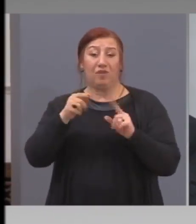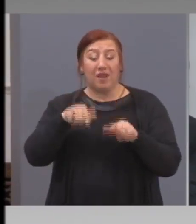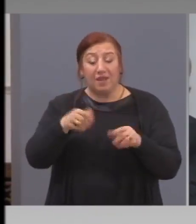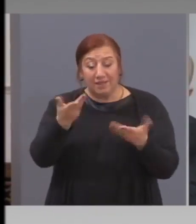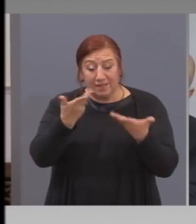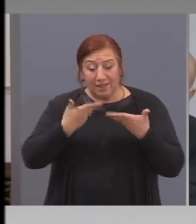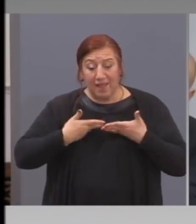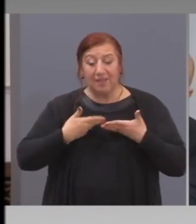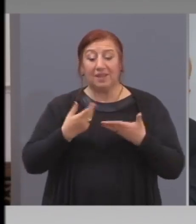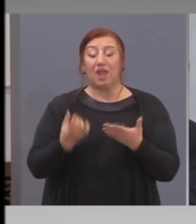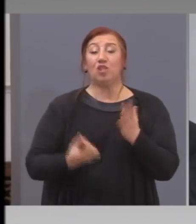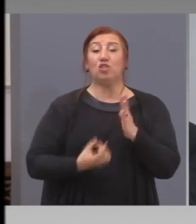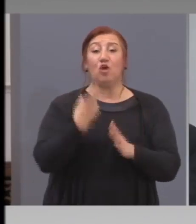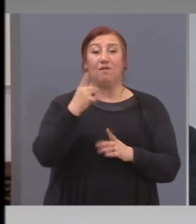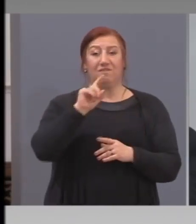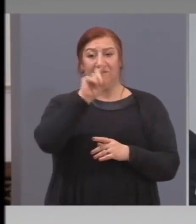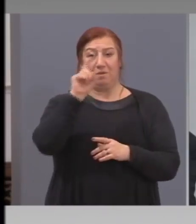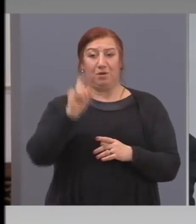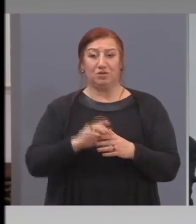отговаряли. Добре,